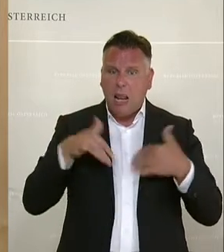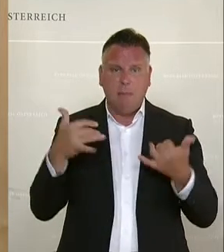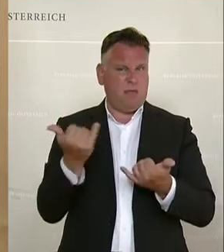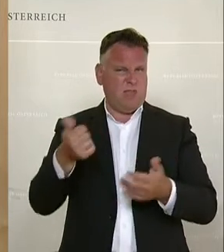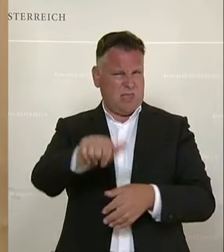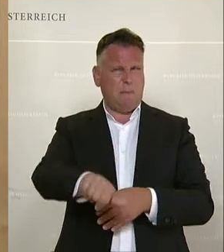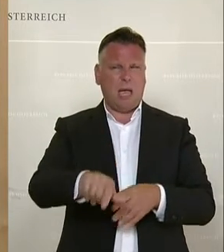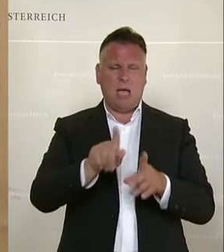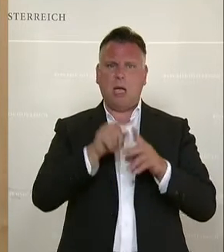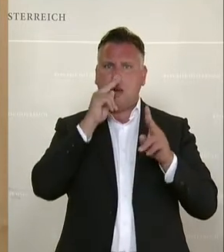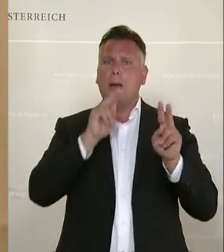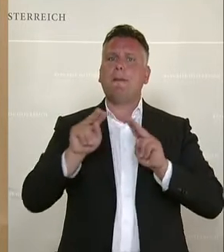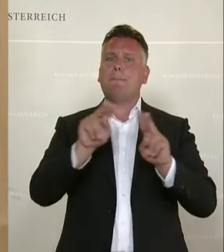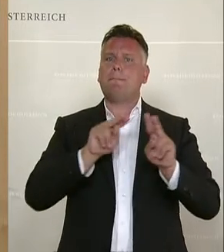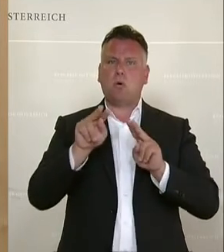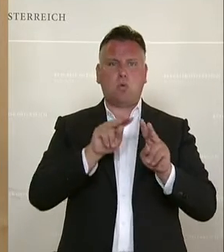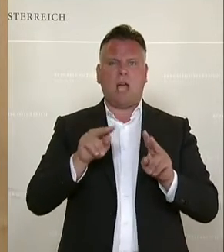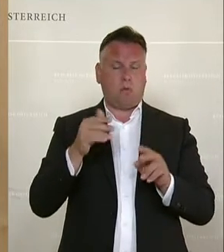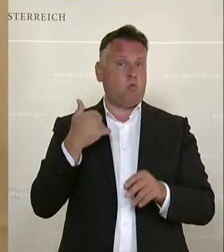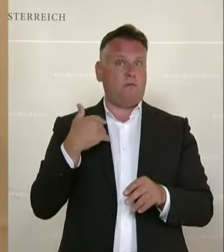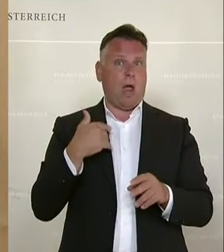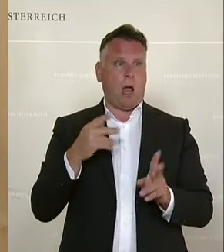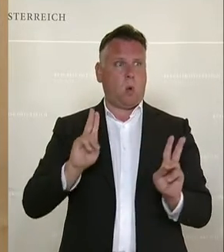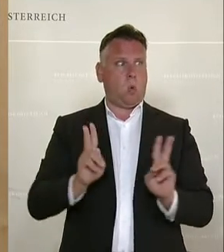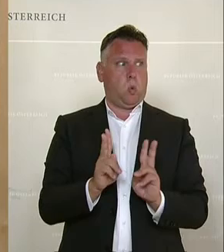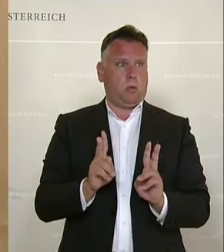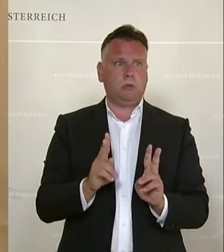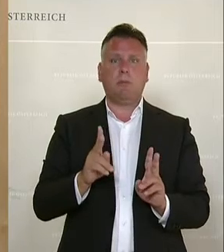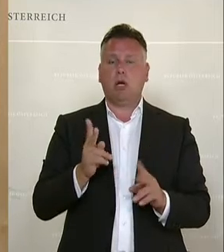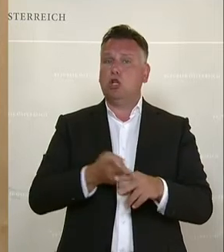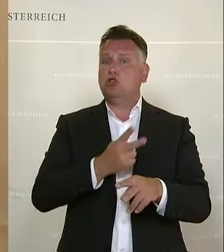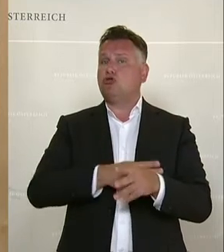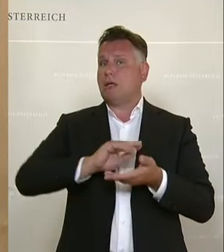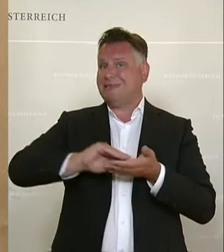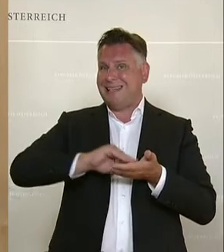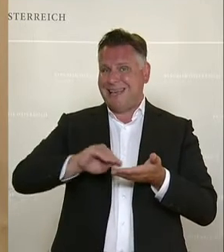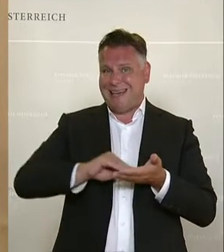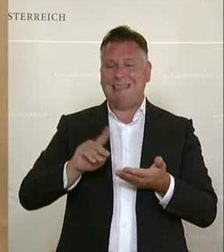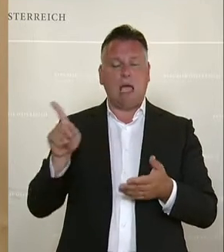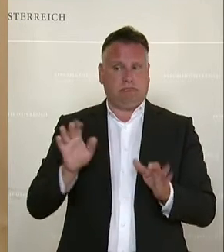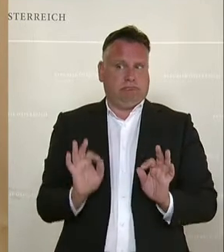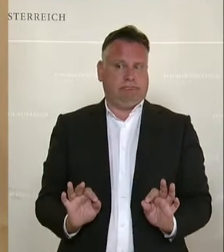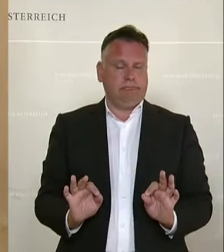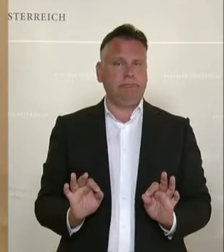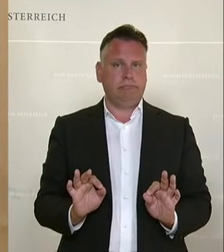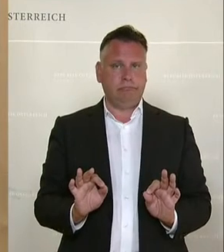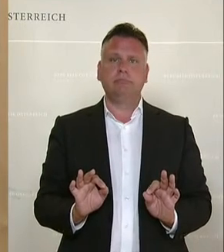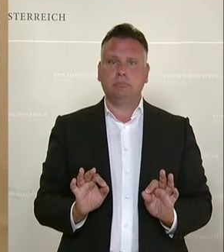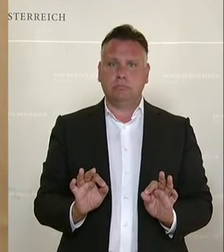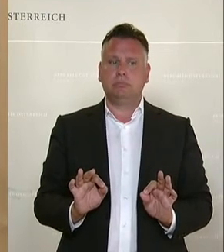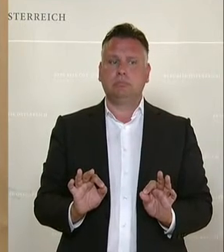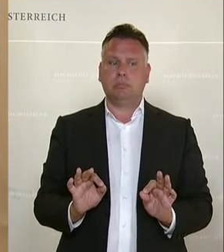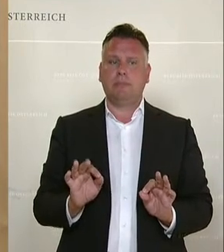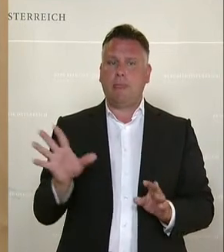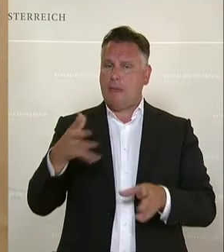Begutachtung war sehr kurz, aber der Staatssekretär hat das insofern ausgeglichen, als er mit